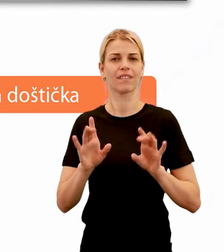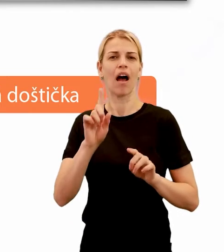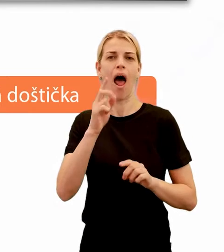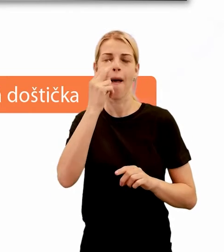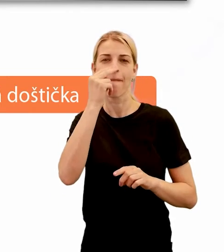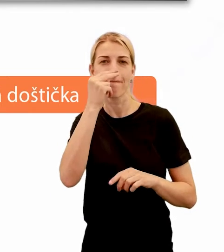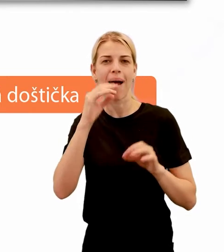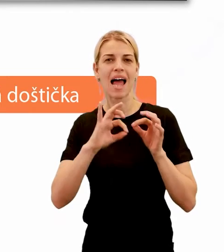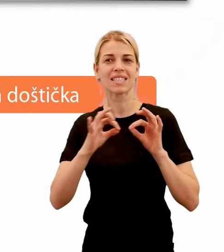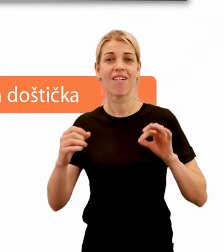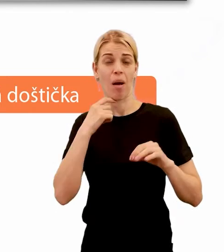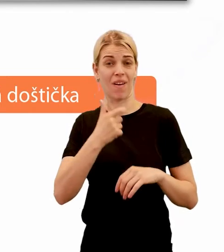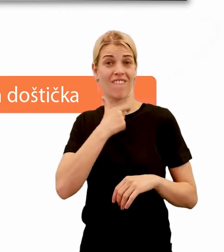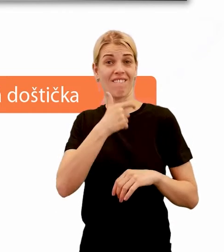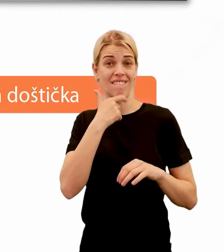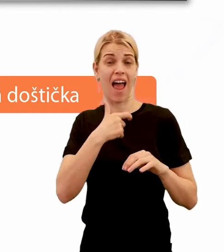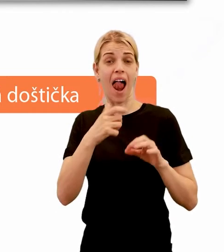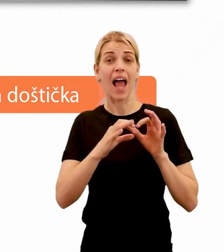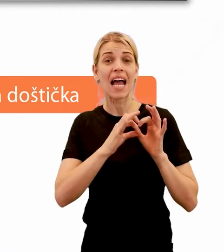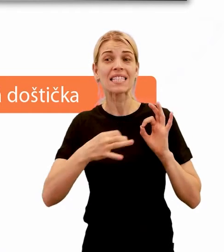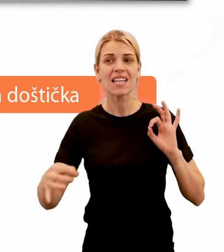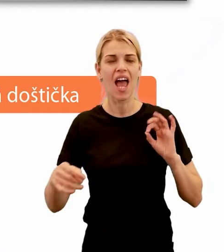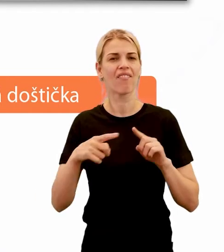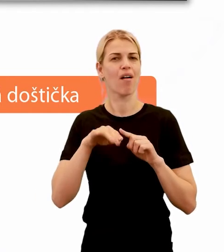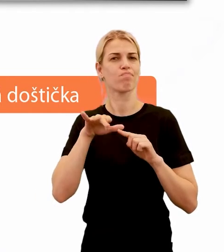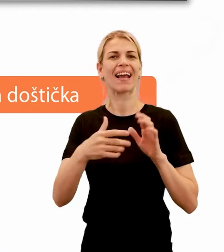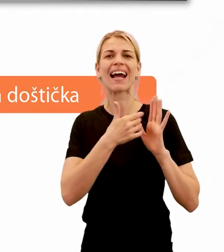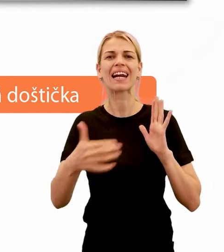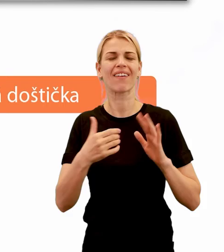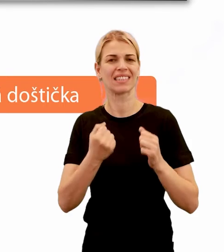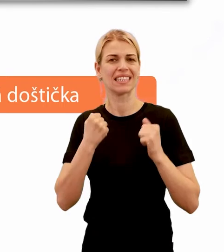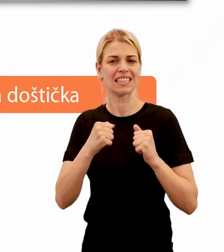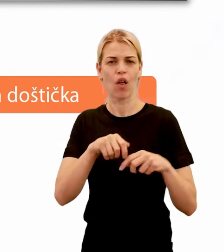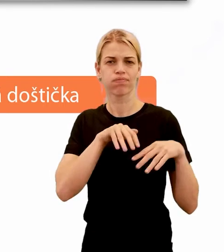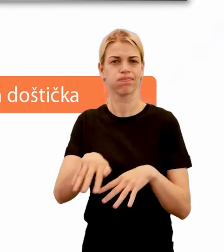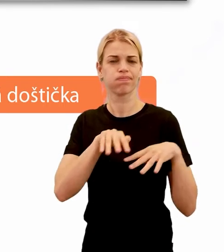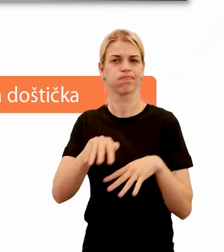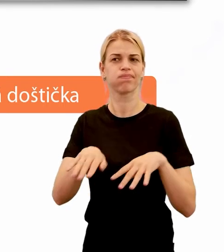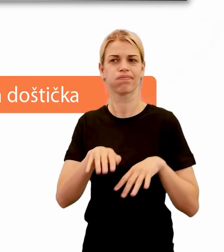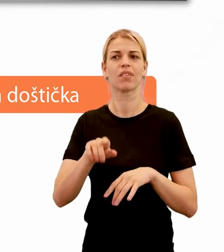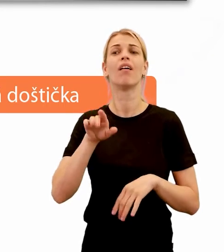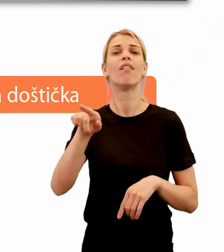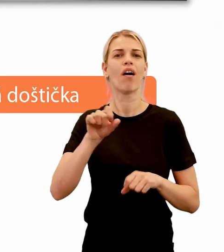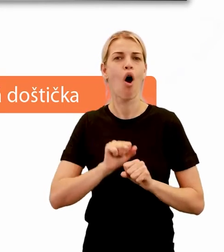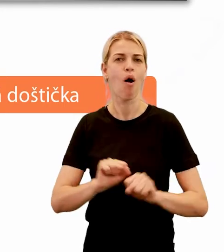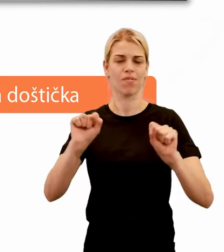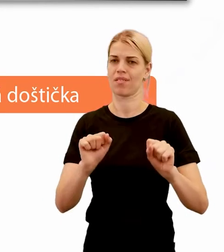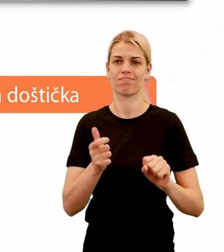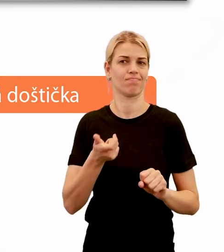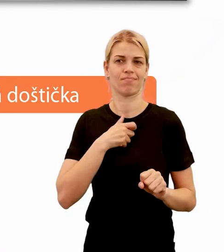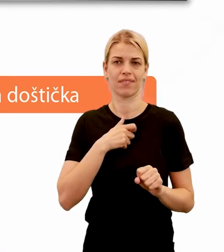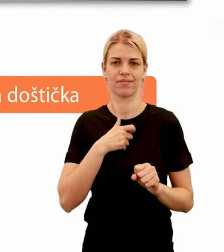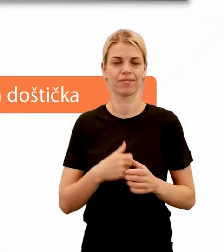väčších cievách a tepnách je tlak krvi natolko veľký, že by funkcia týchto krvných doštičiek